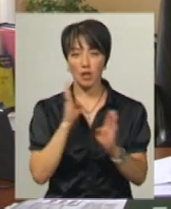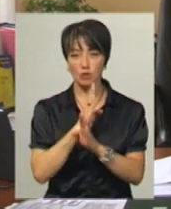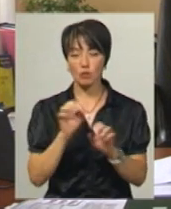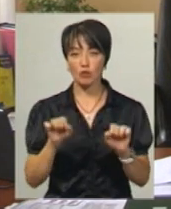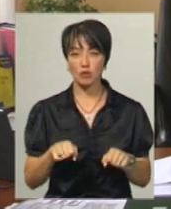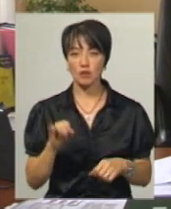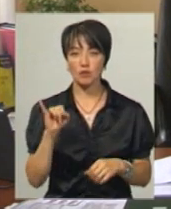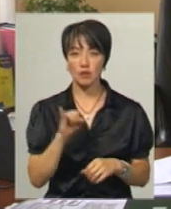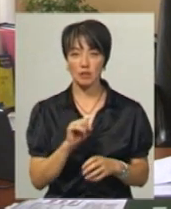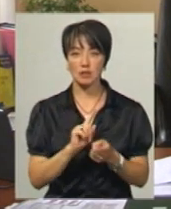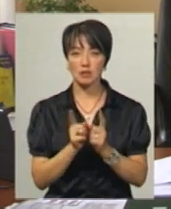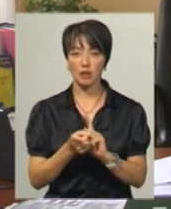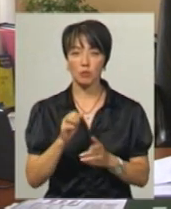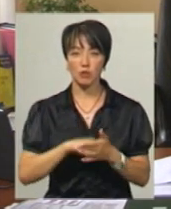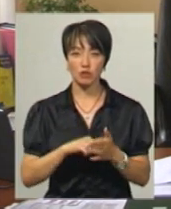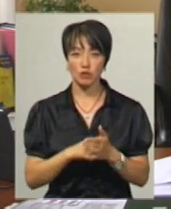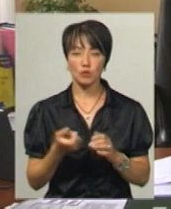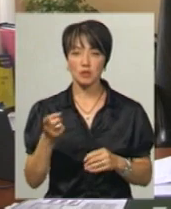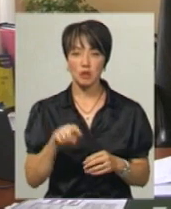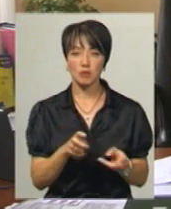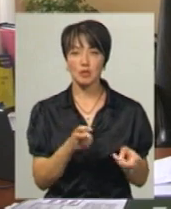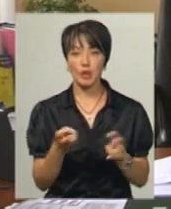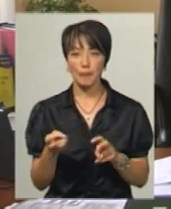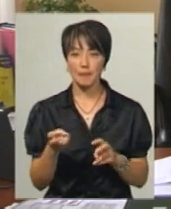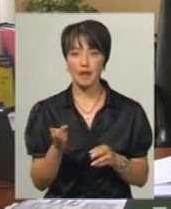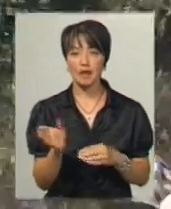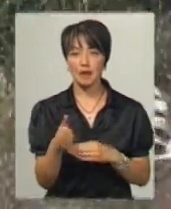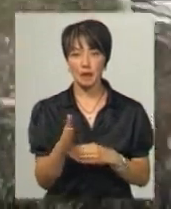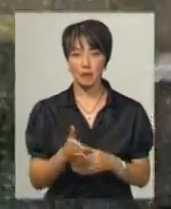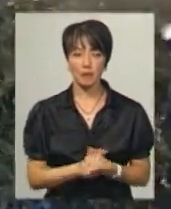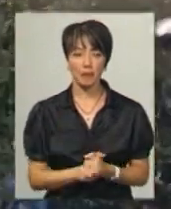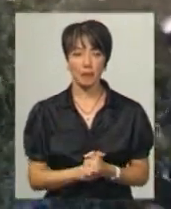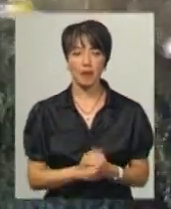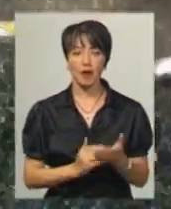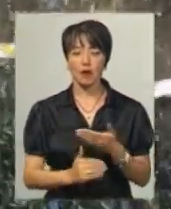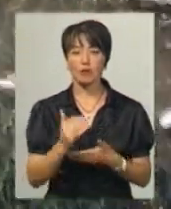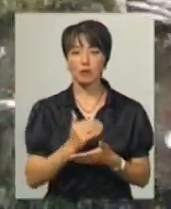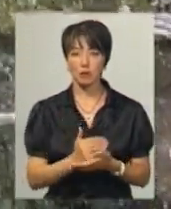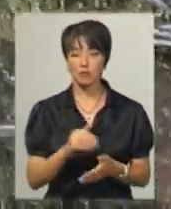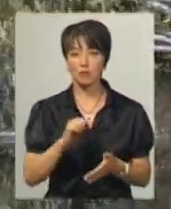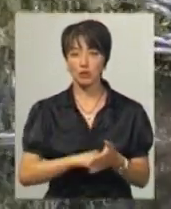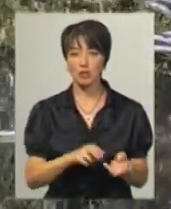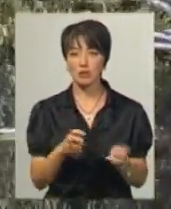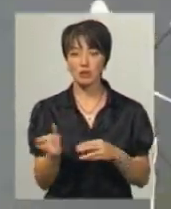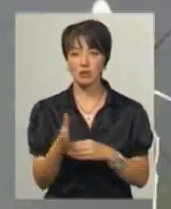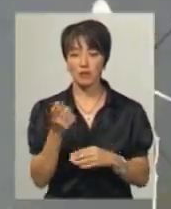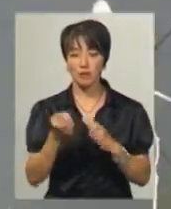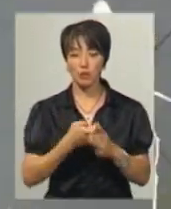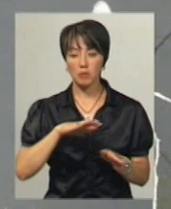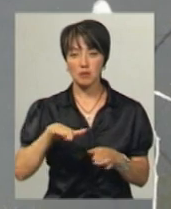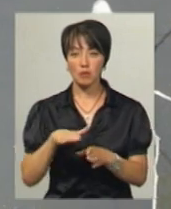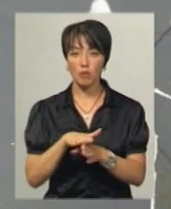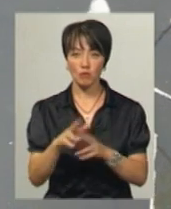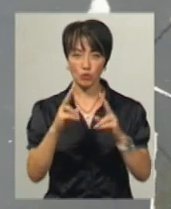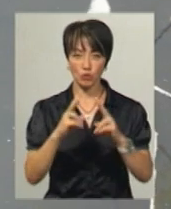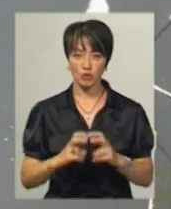можливо, і стало причиною саме загибелі малька риби. Остаточна причина загибелі риби стане відома після повного